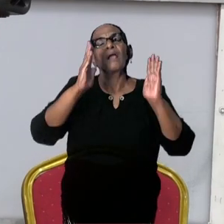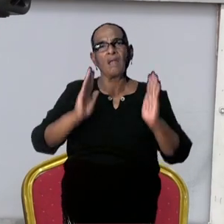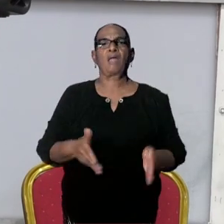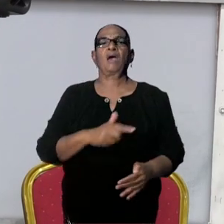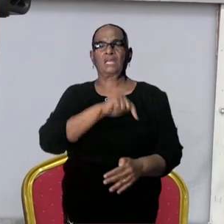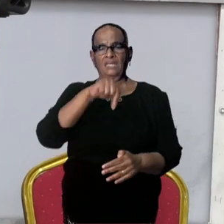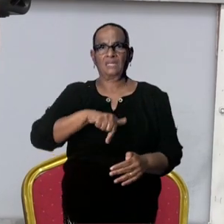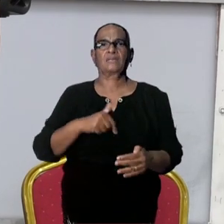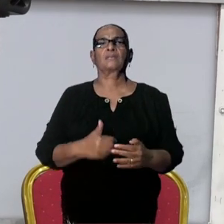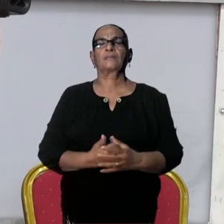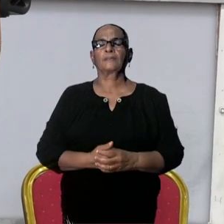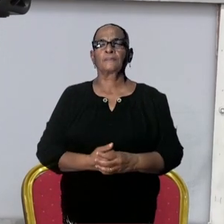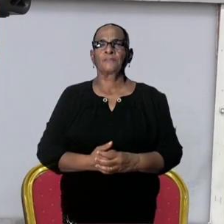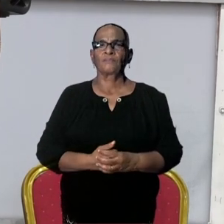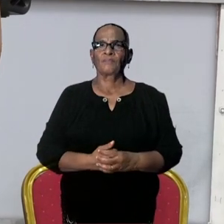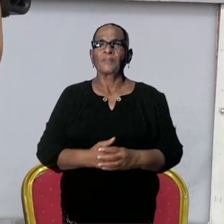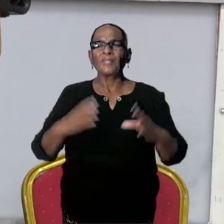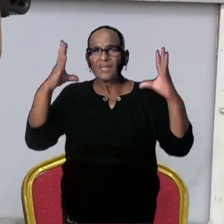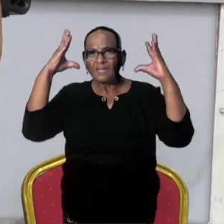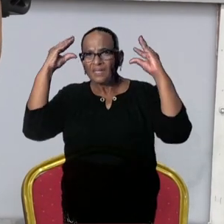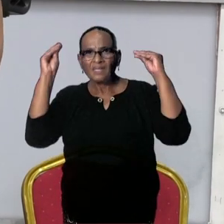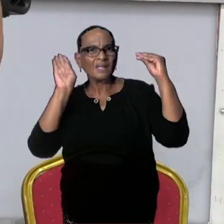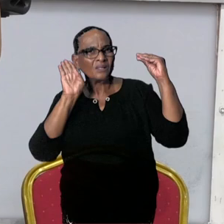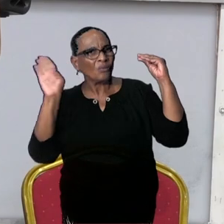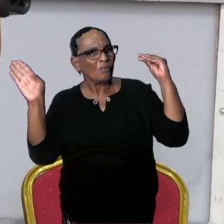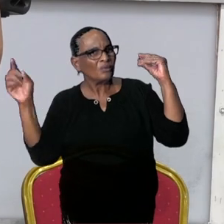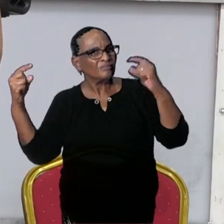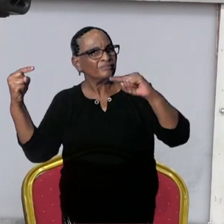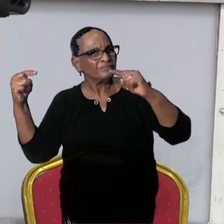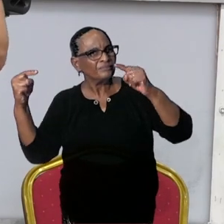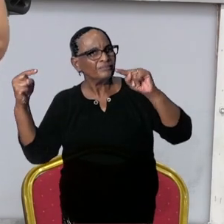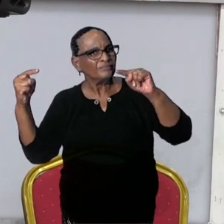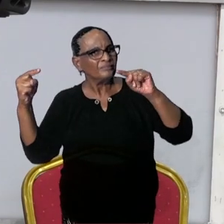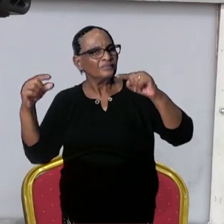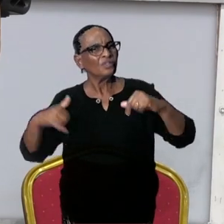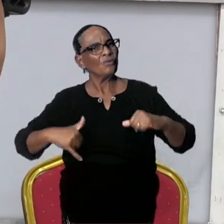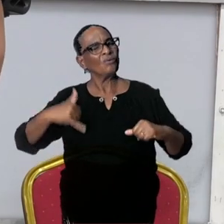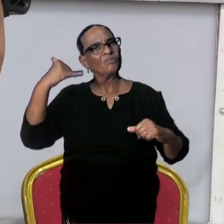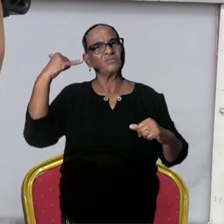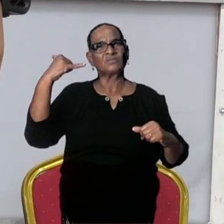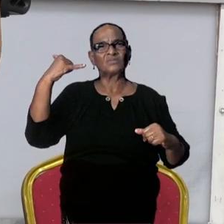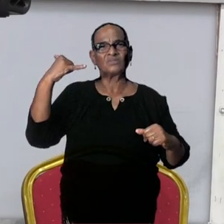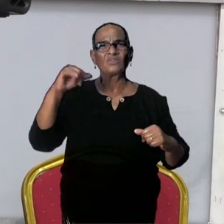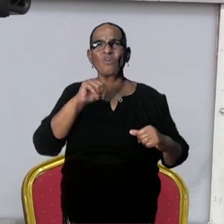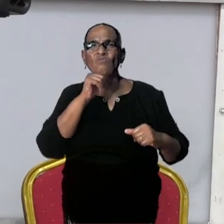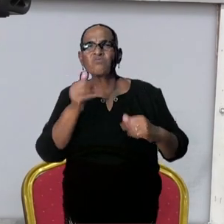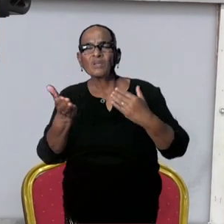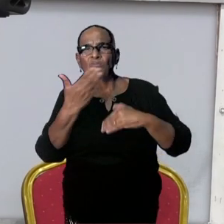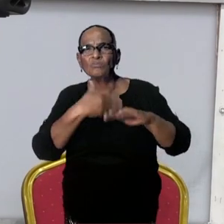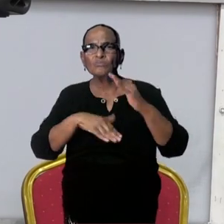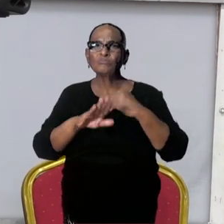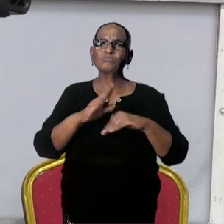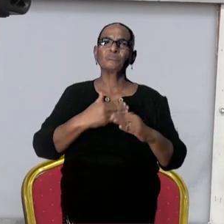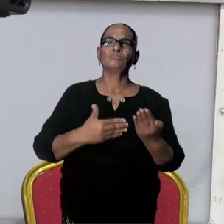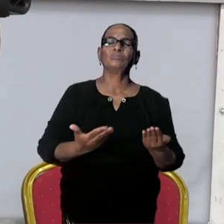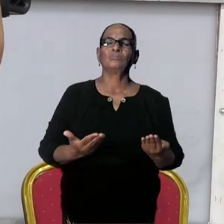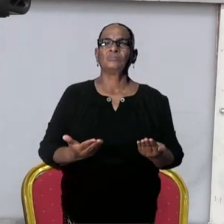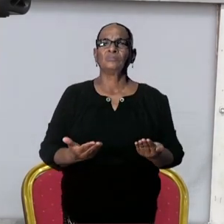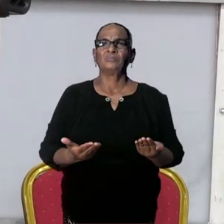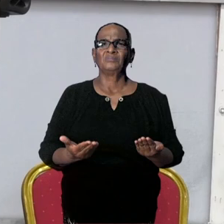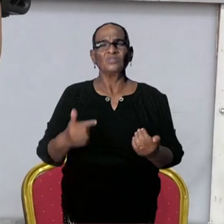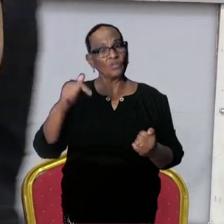En ik hoor in Nederland, daar discussiëren ze ook verschrikkelijk veel over wat allemaal moet. En het schiet ook niet zo erg op daar.